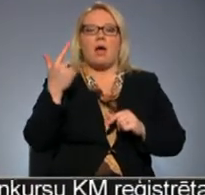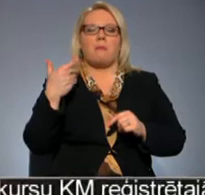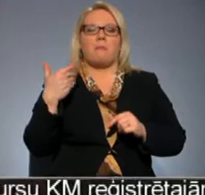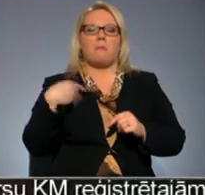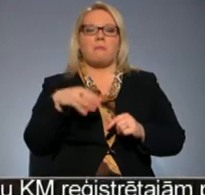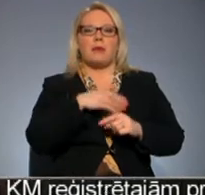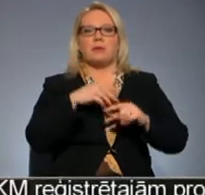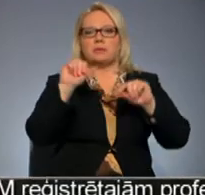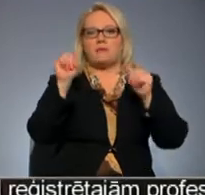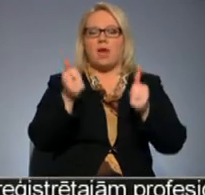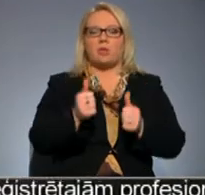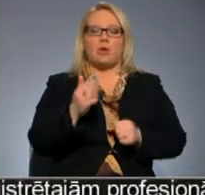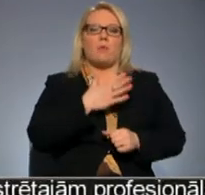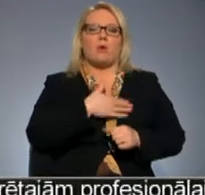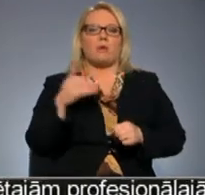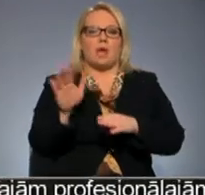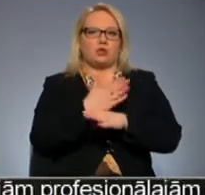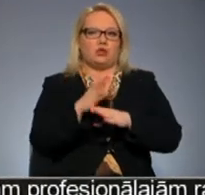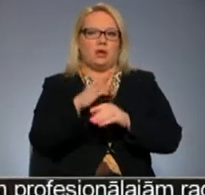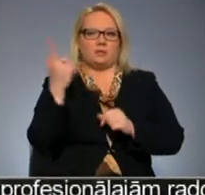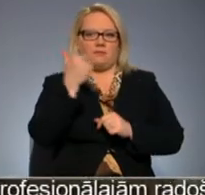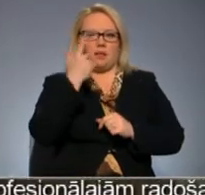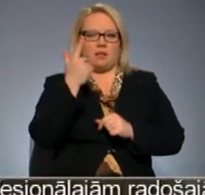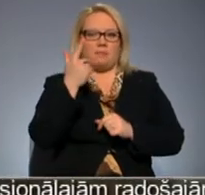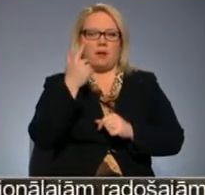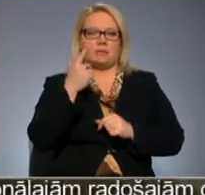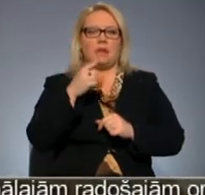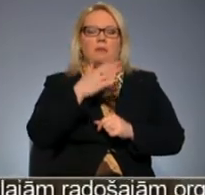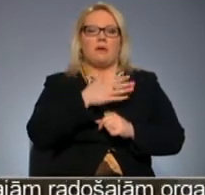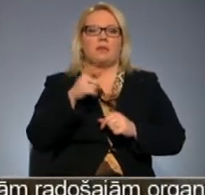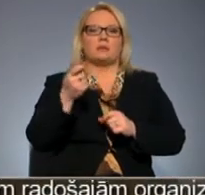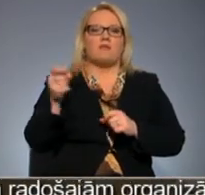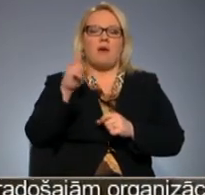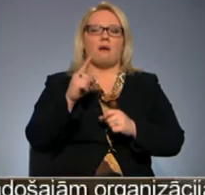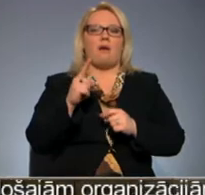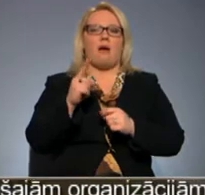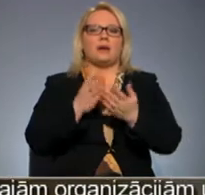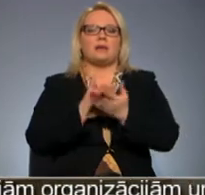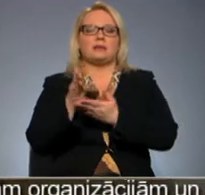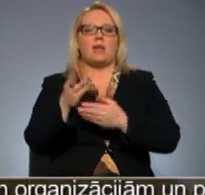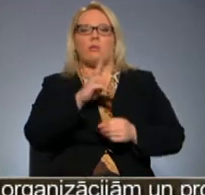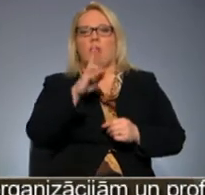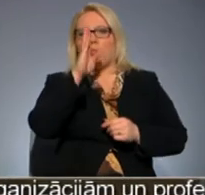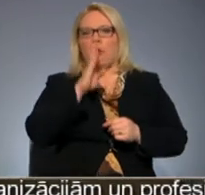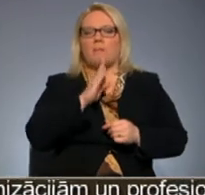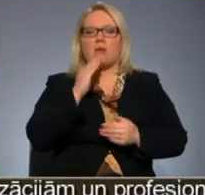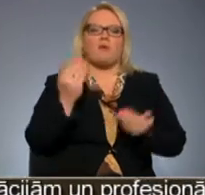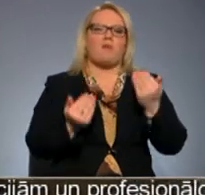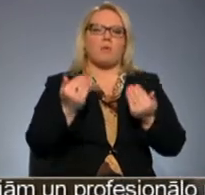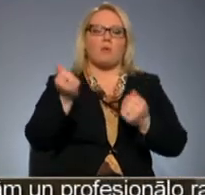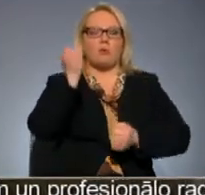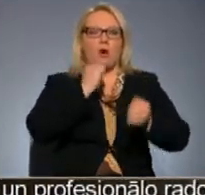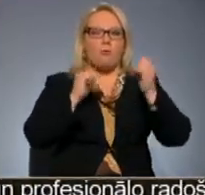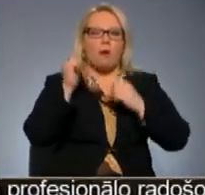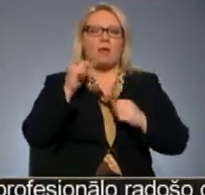veidojam ļoti atšķirīgas pilmas. Viņš vairāk iziet uz tādu nenopietnu komēdiju,